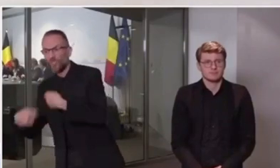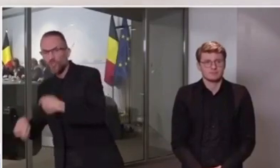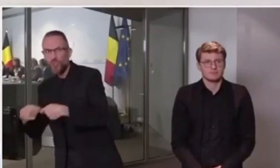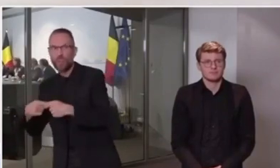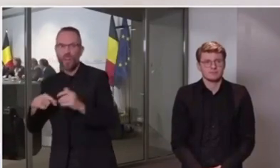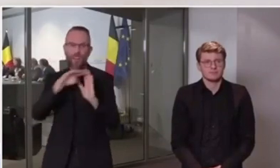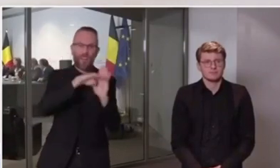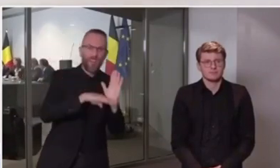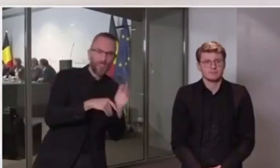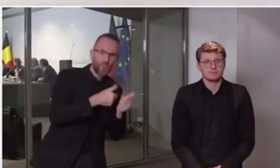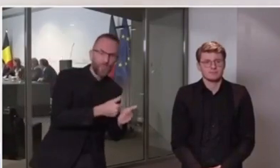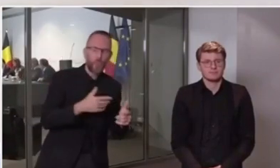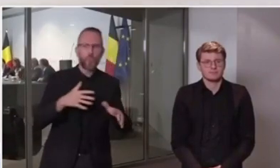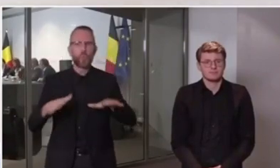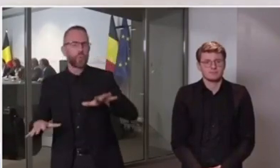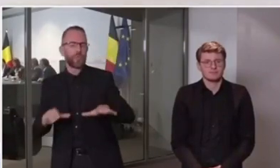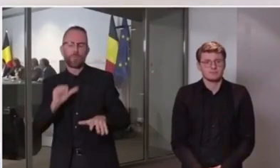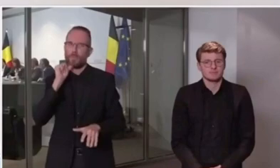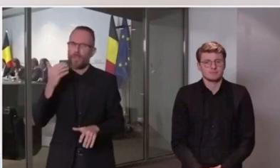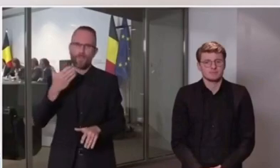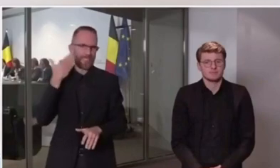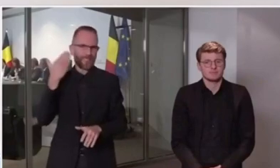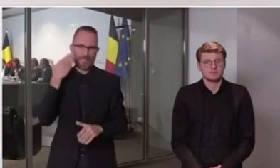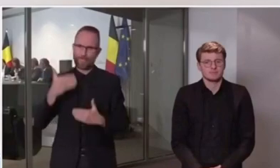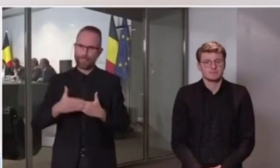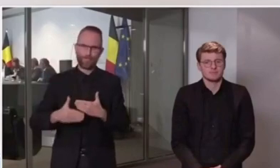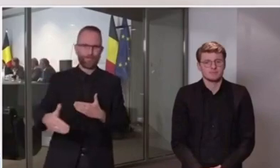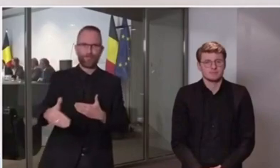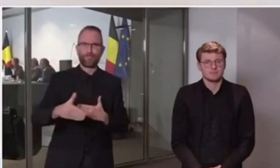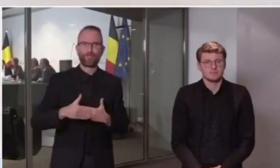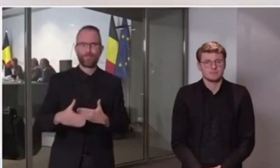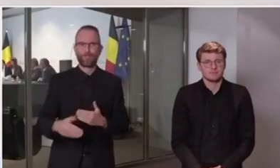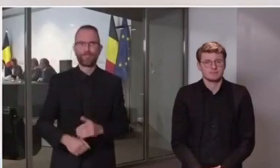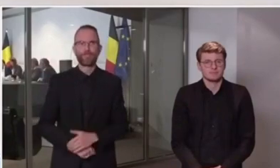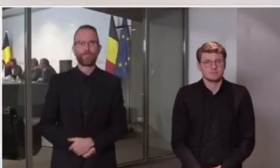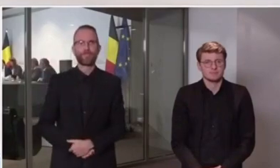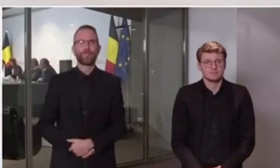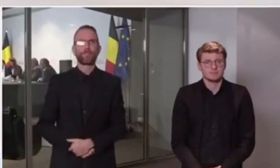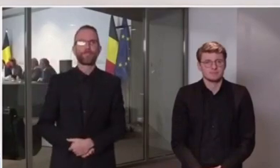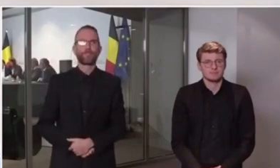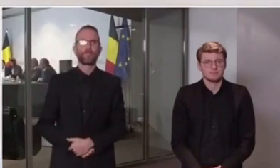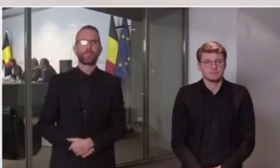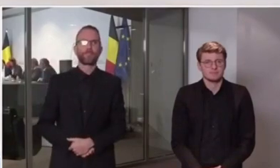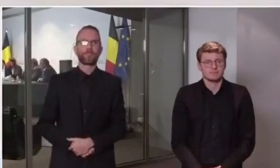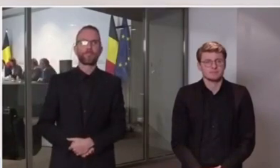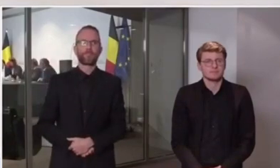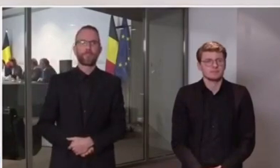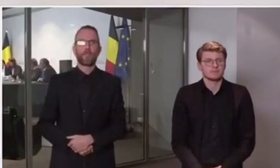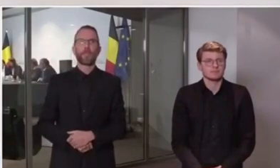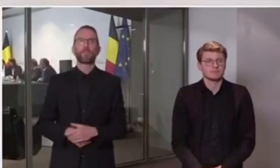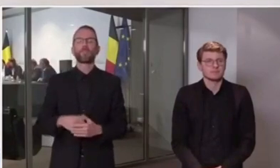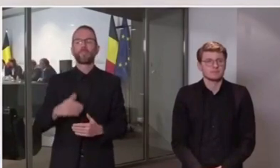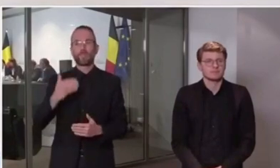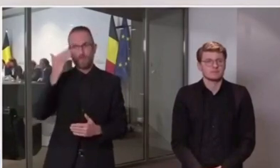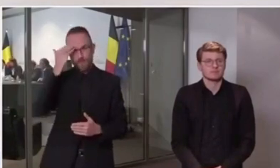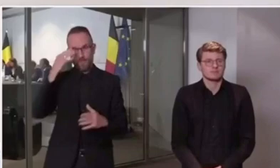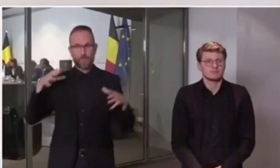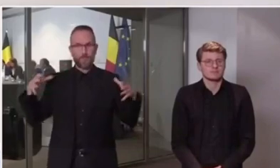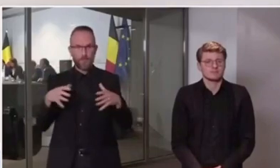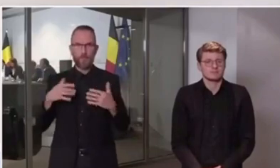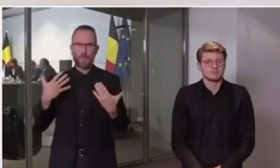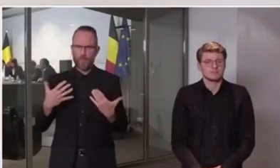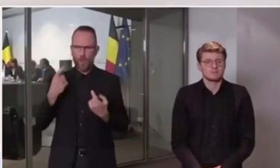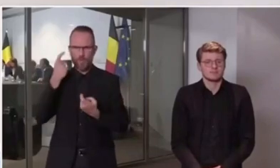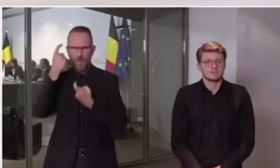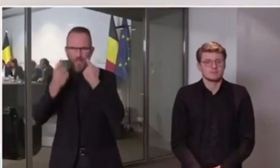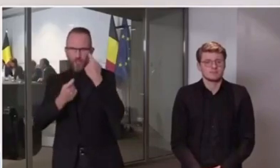Vous le voyez, nous préparons activement la période de transition vers un retour à la normale. transition parce que